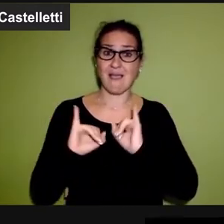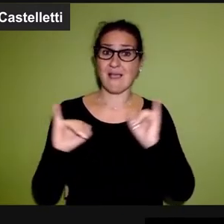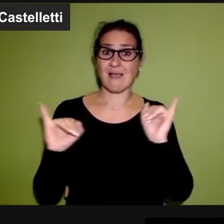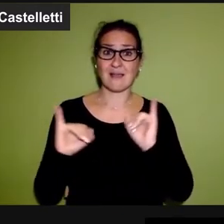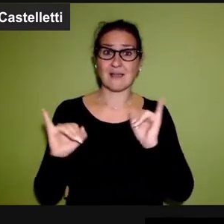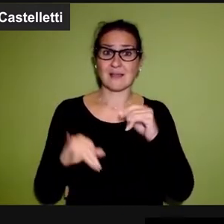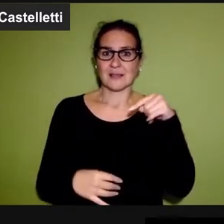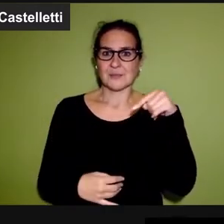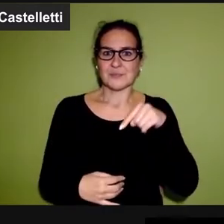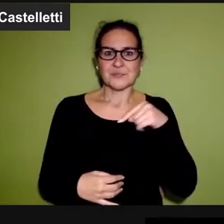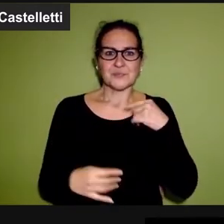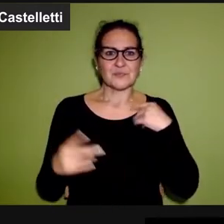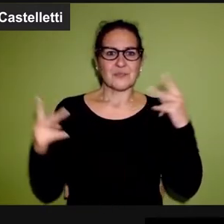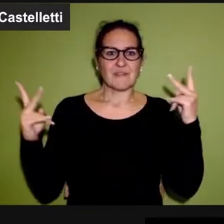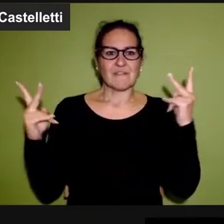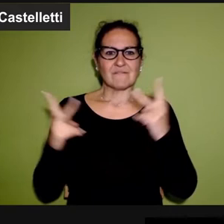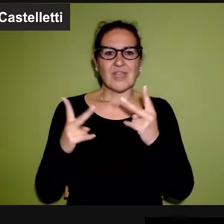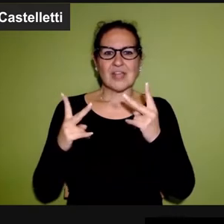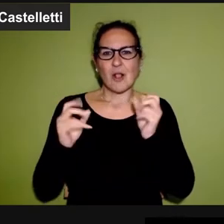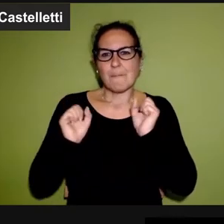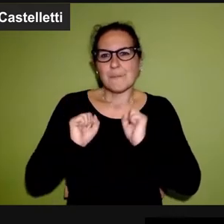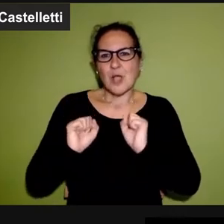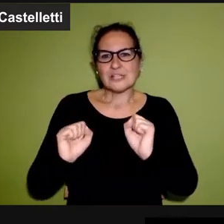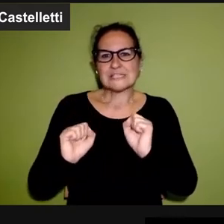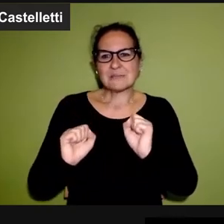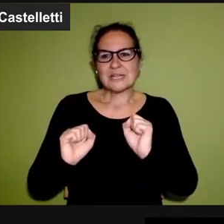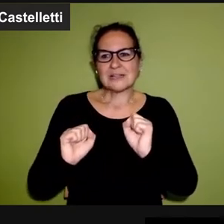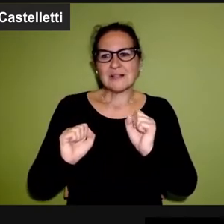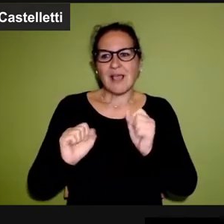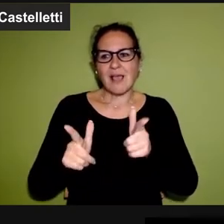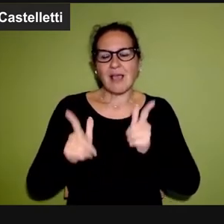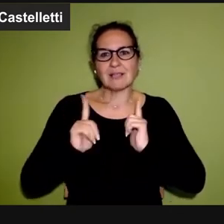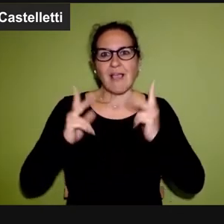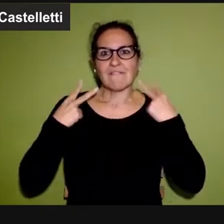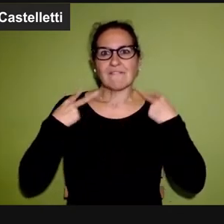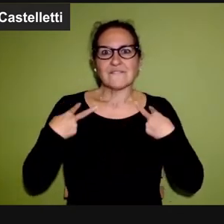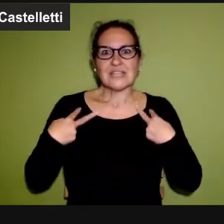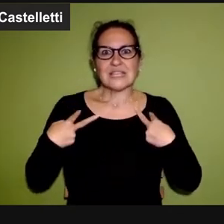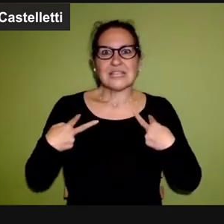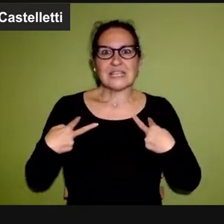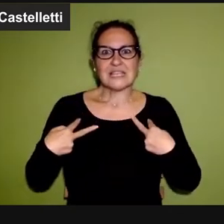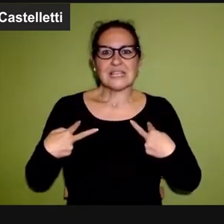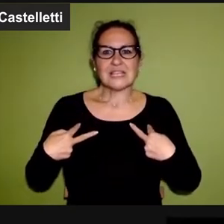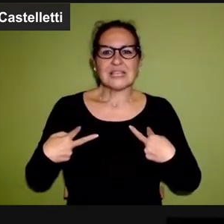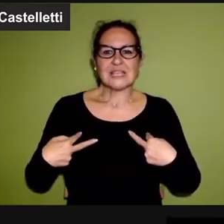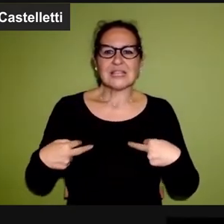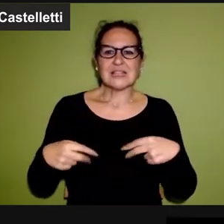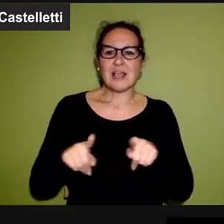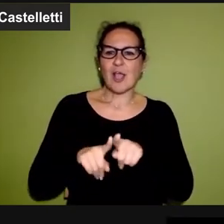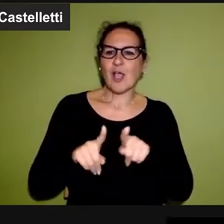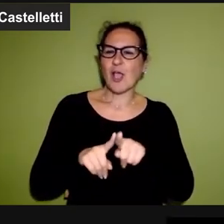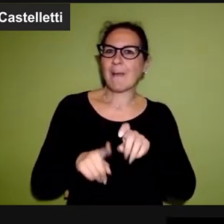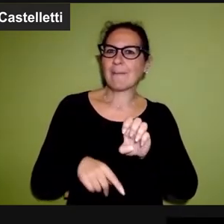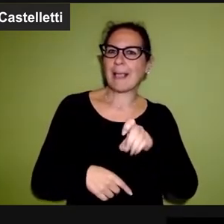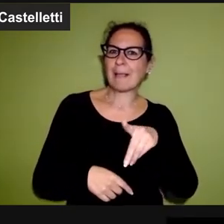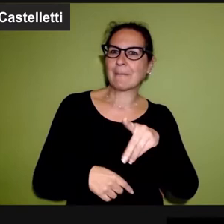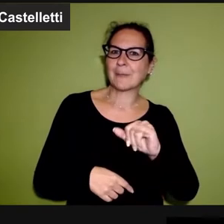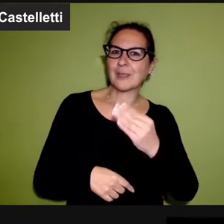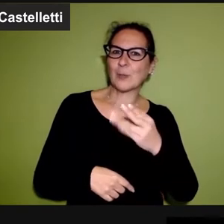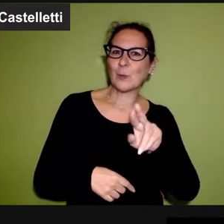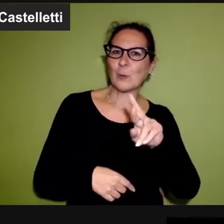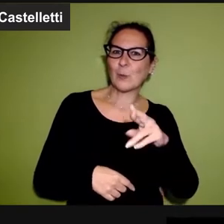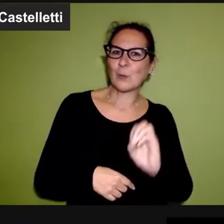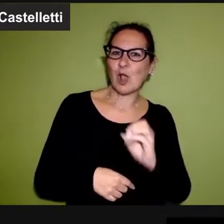è la condizione per vivere intensamente una vita direi epicurea,